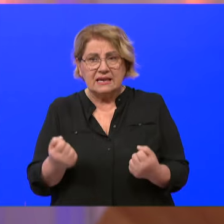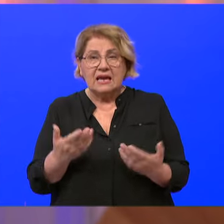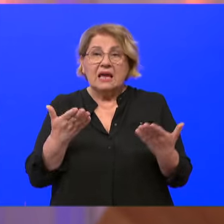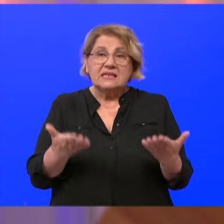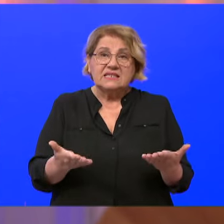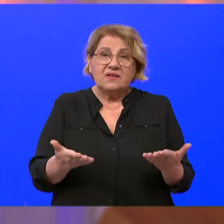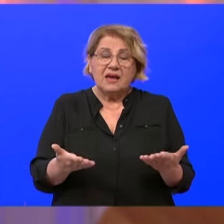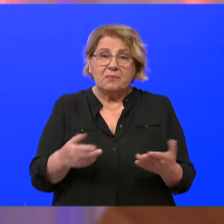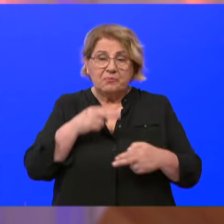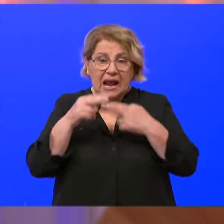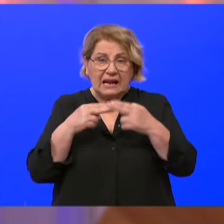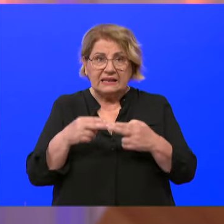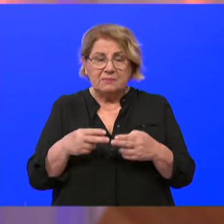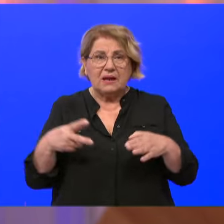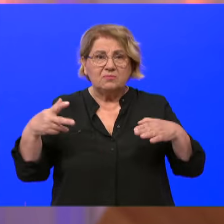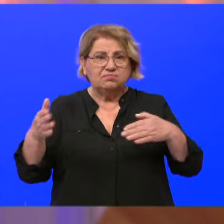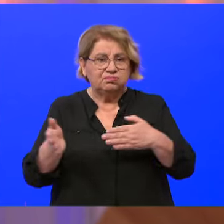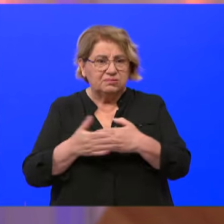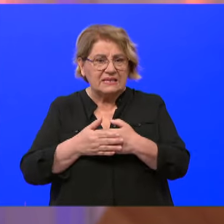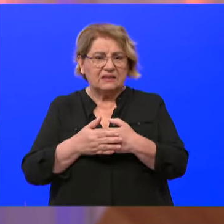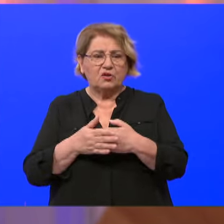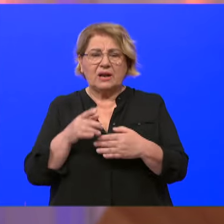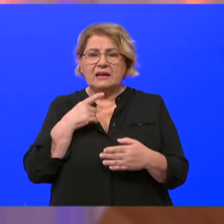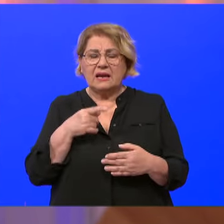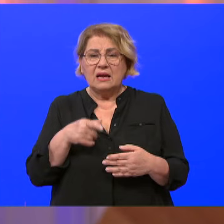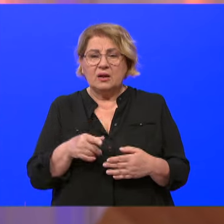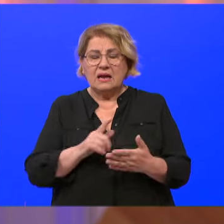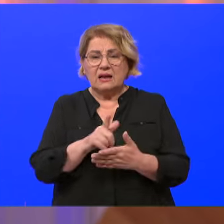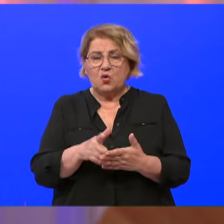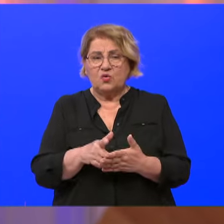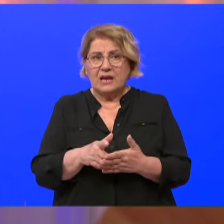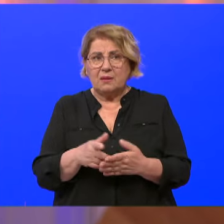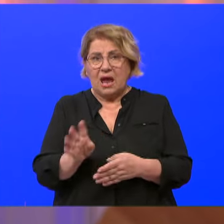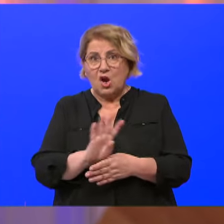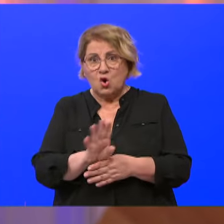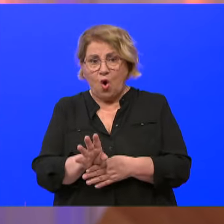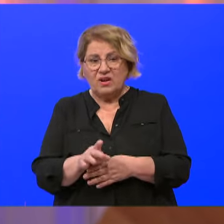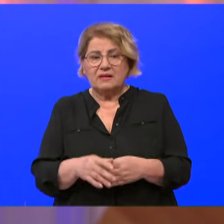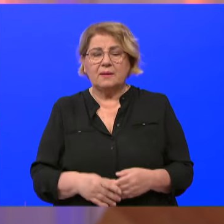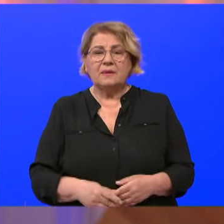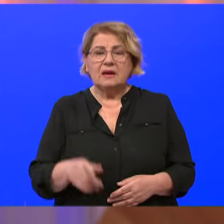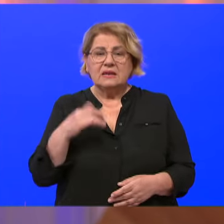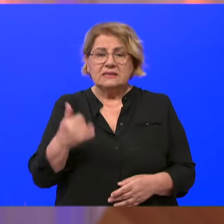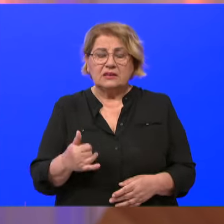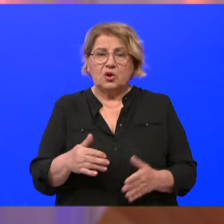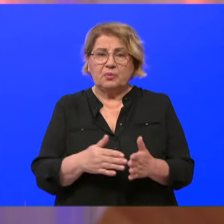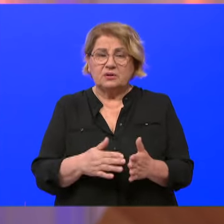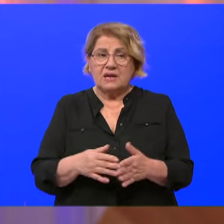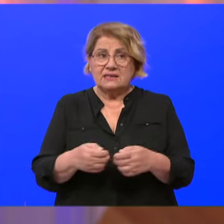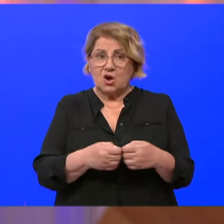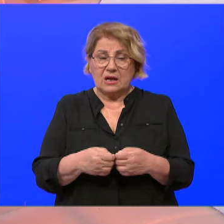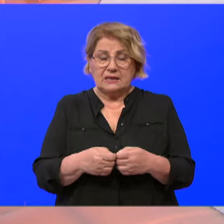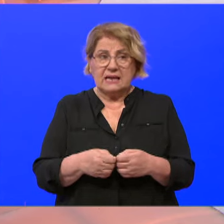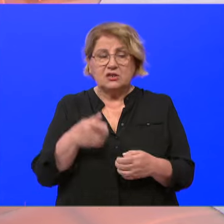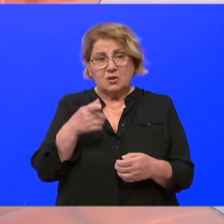pregleda, tako da jednostavno se pojavila potreba za organizaciju